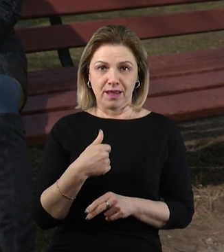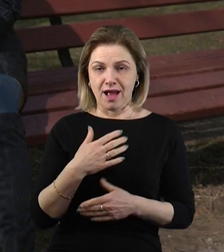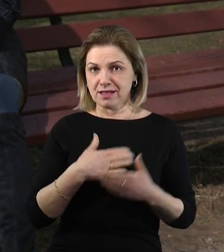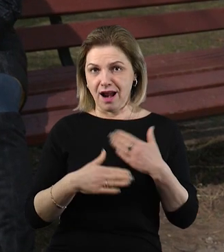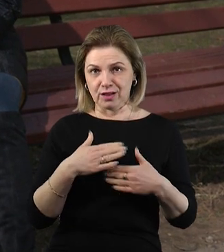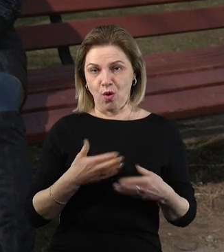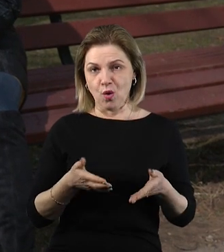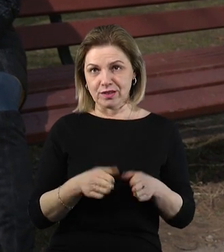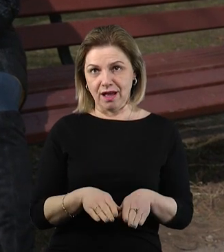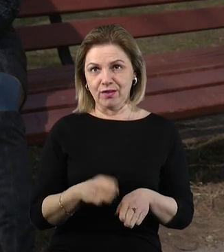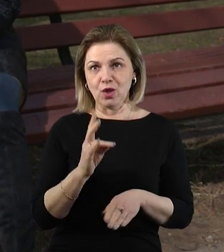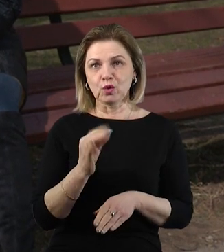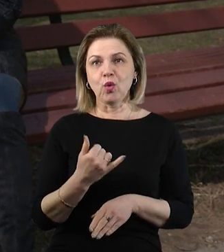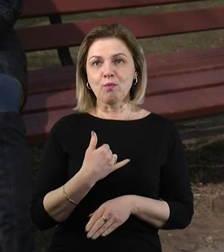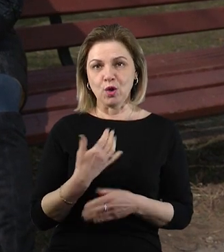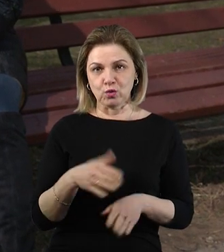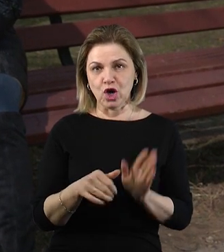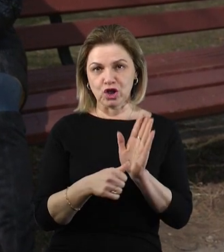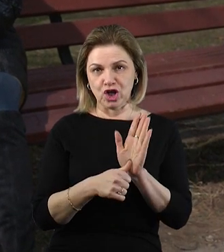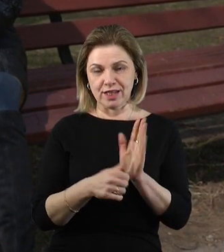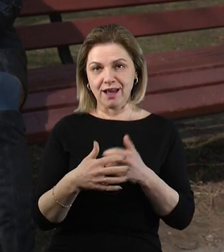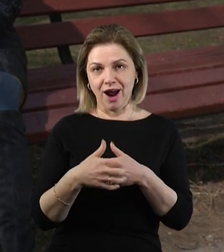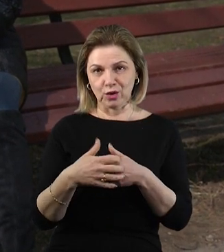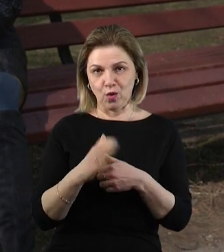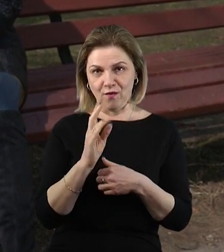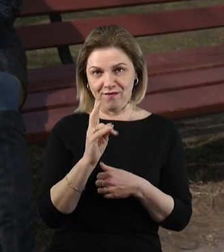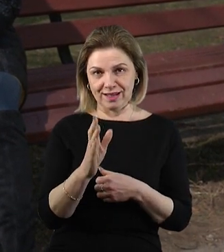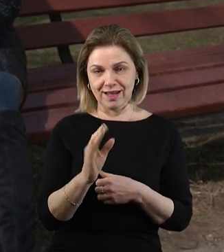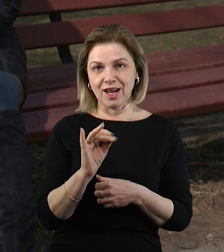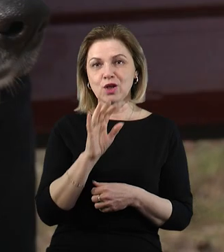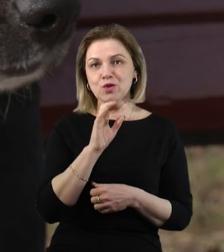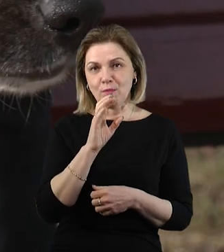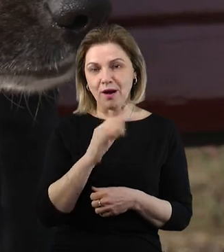якщо чесно, залишила. У мене вже шість котів в квартирі пристроєних.